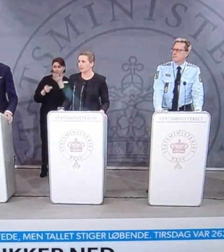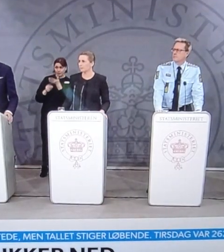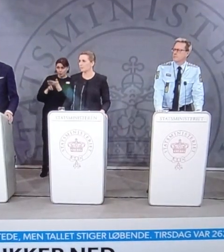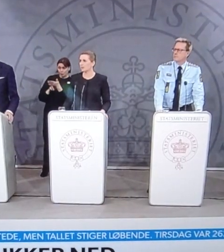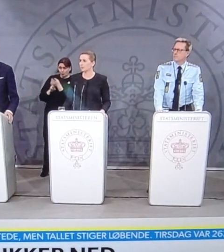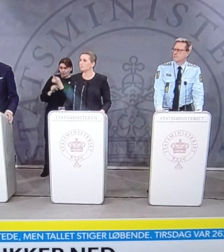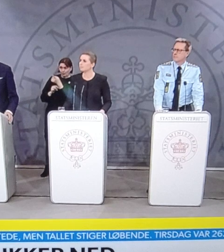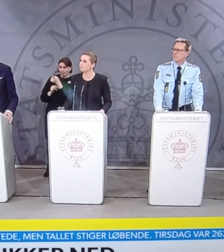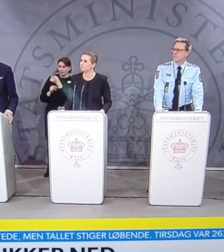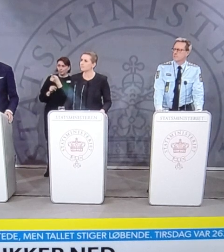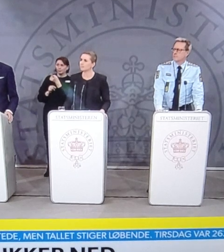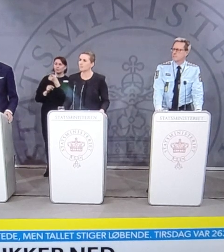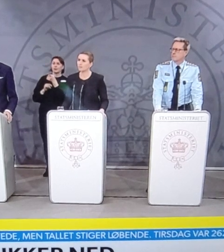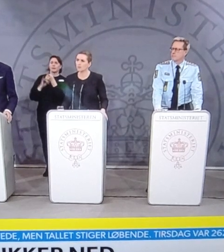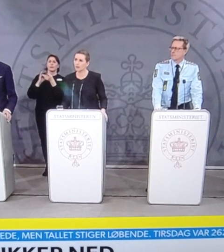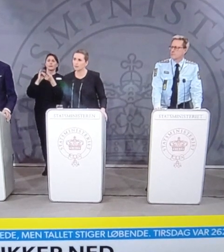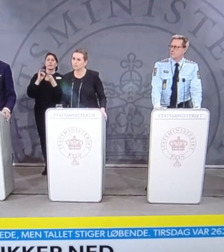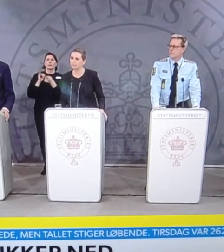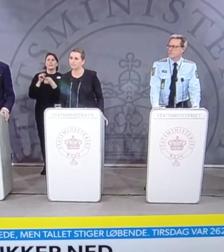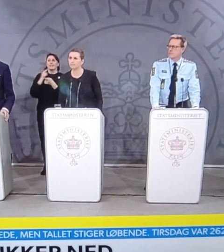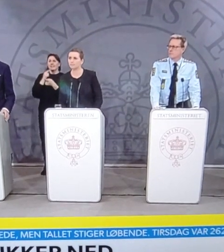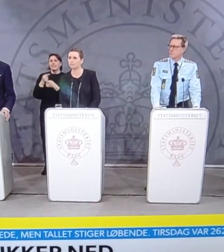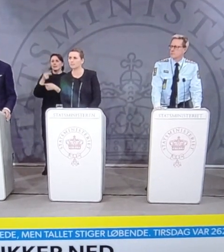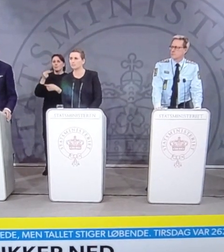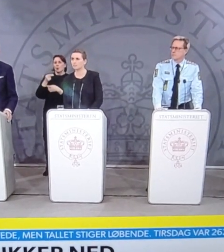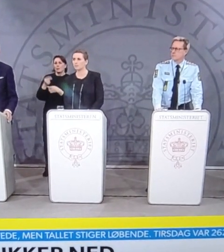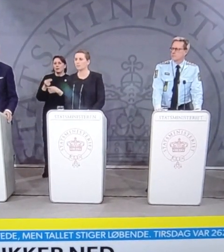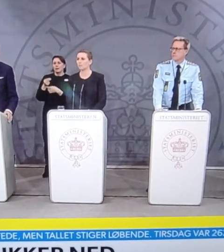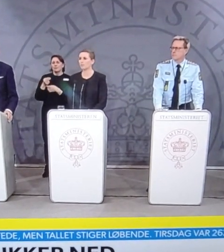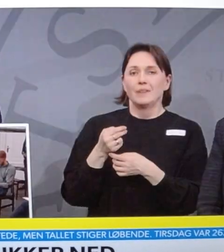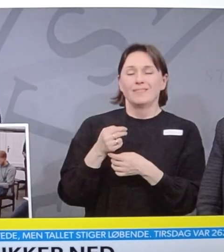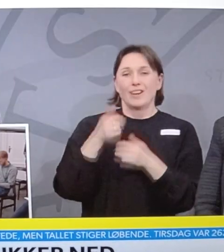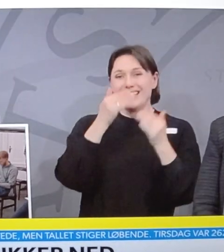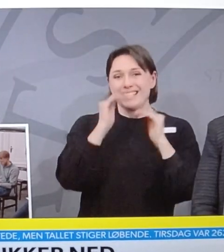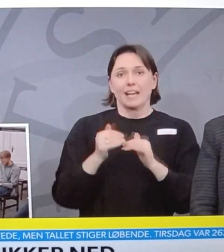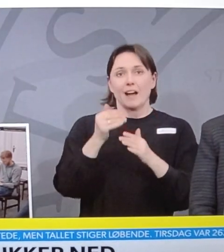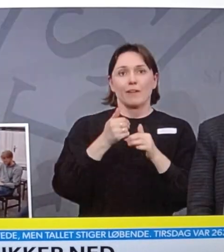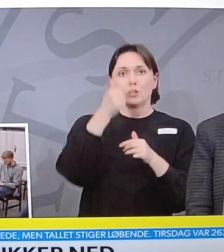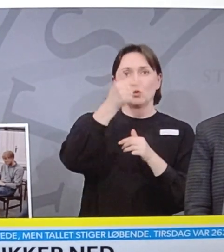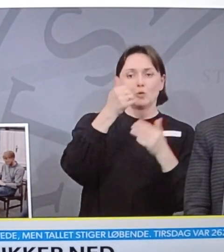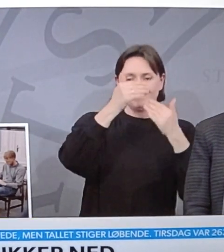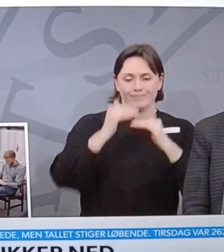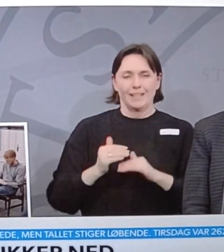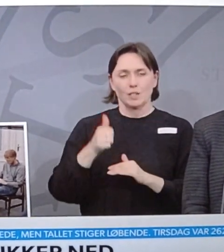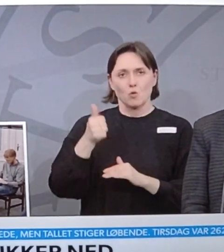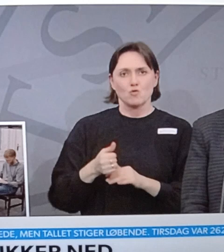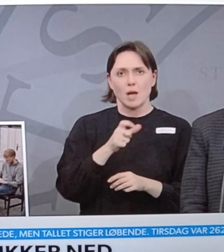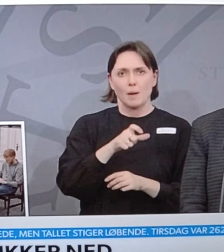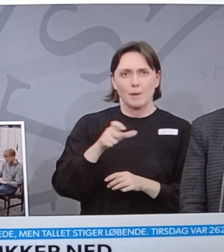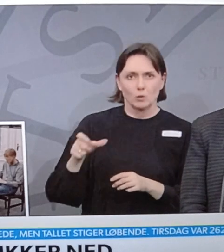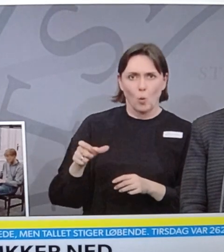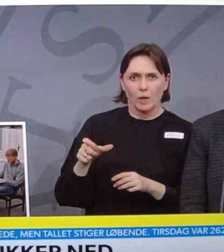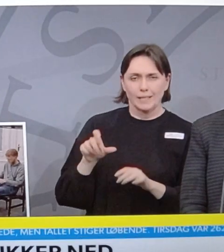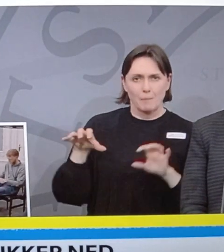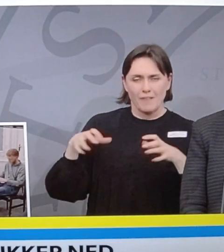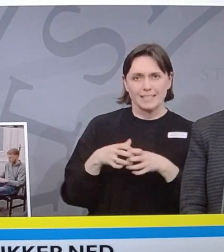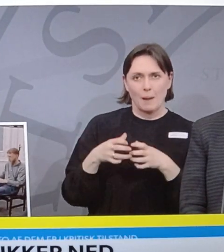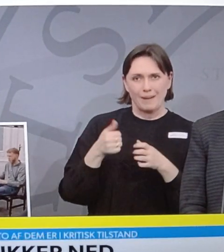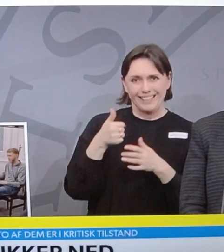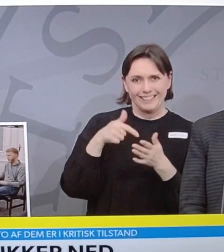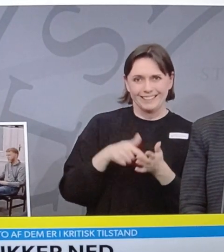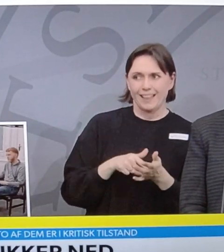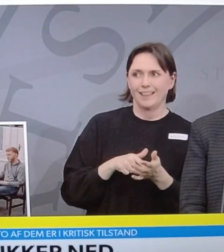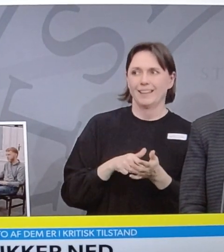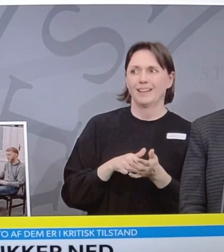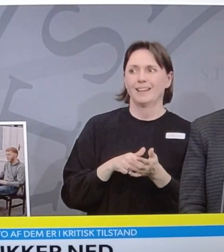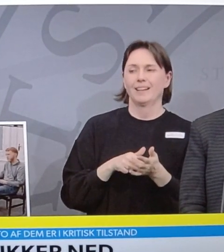Ja, altså det påbud, så vil blive nedlagt, I sænker den fra 1000 til 100 personer, men altså 99 mennesker, der står samlet et eller andet sted, udgør vel også en